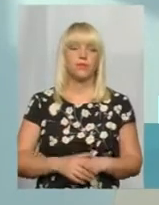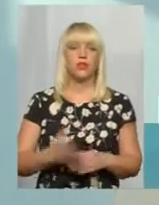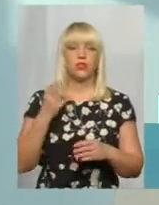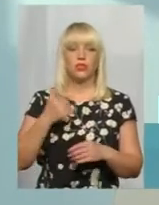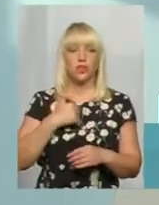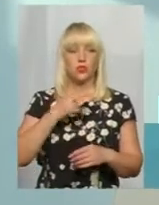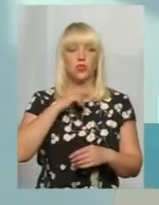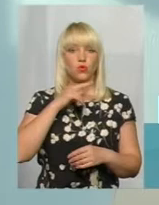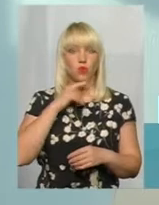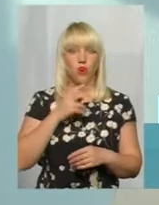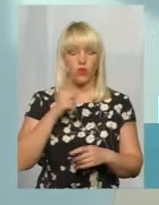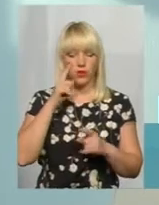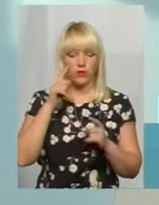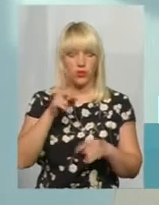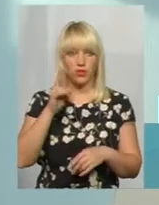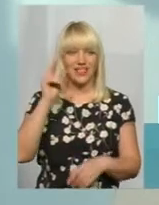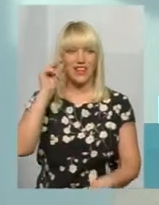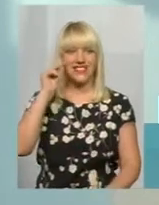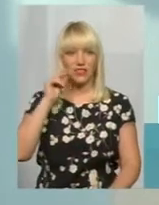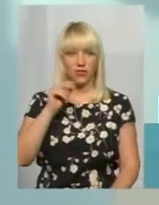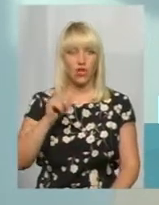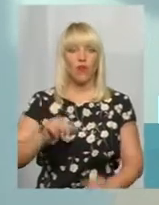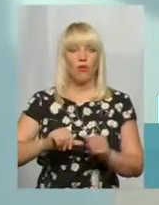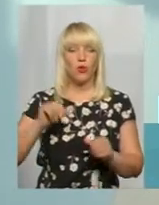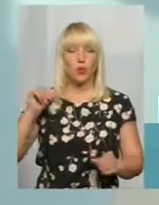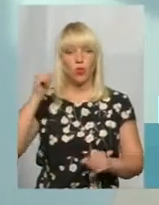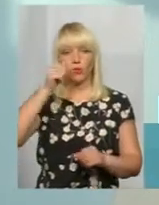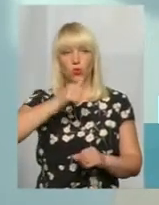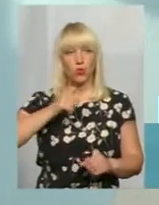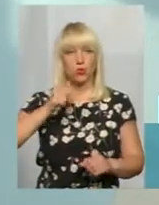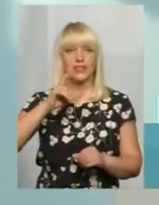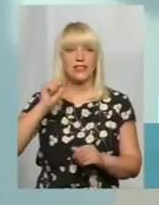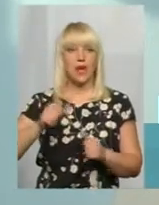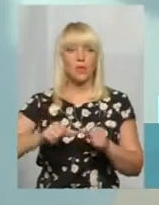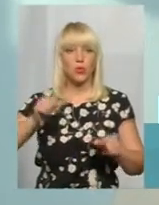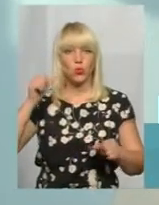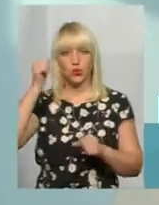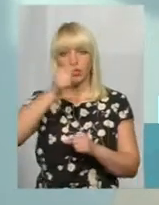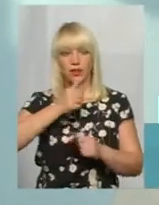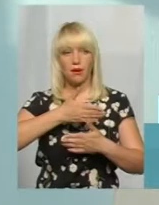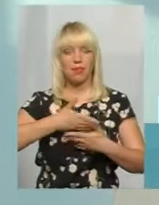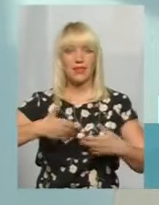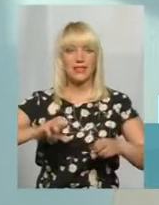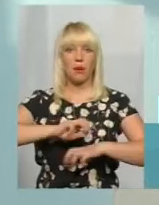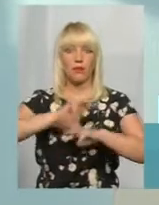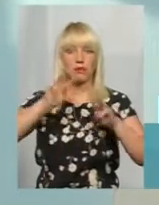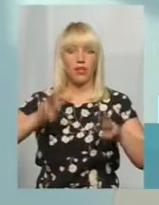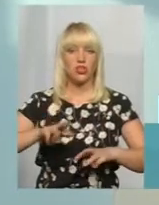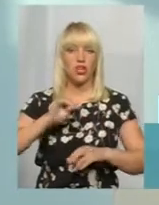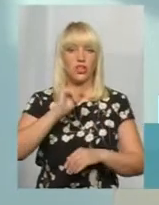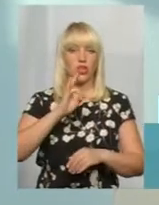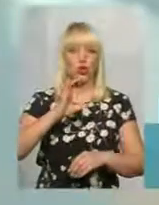звернути увагу, все-таки, на цифри. В минулому році, за минулий рік, ми забезпечили інсулінами